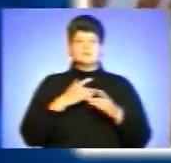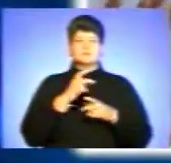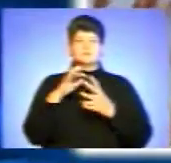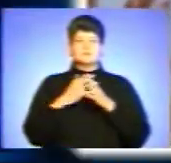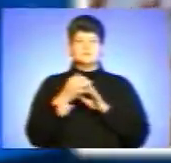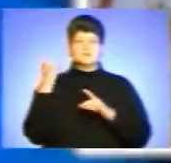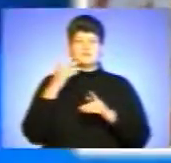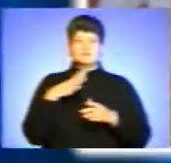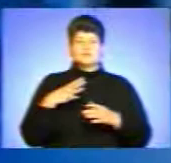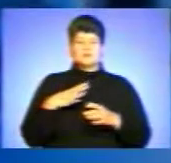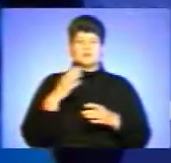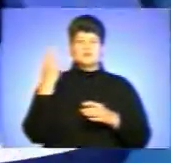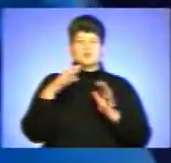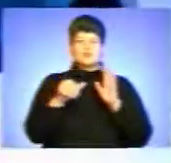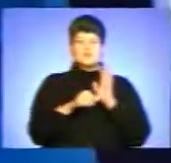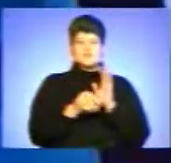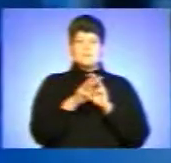у 46 мільйонів тонн зернових.